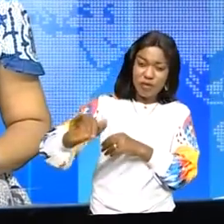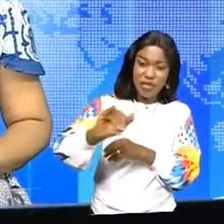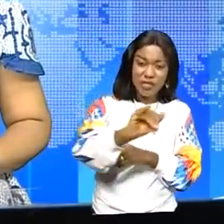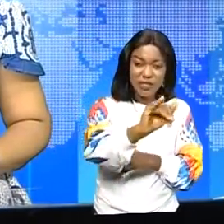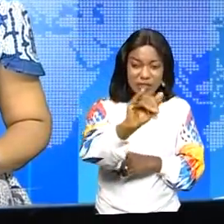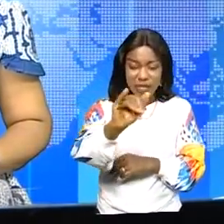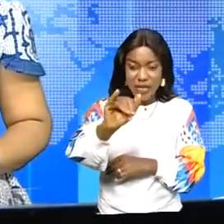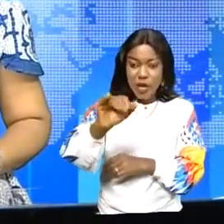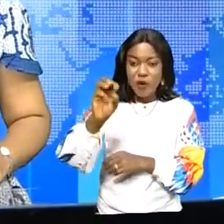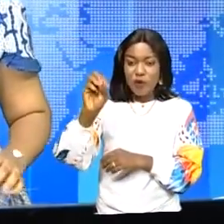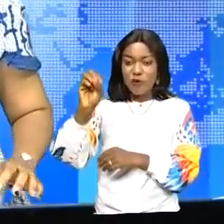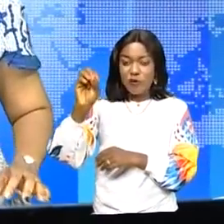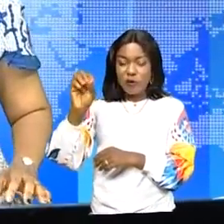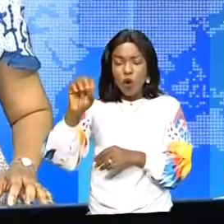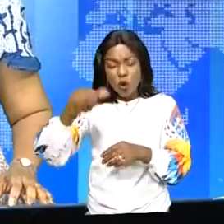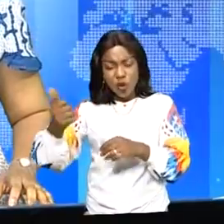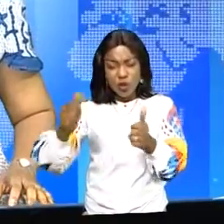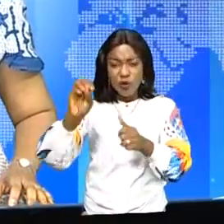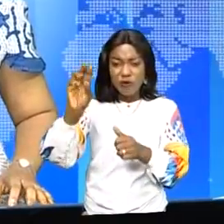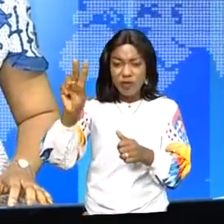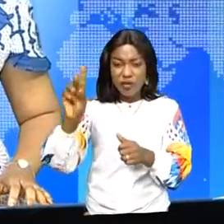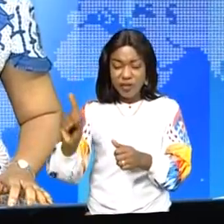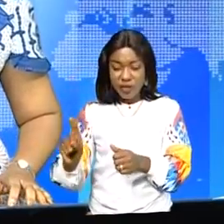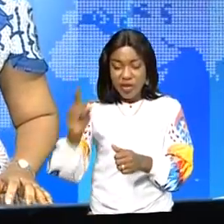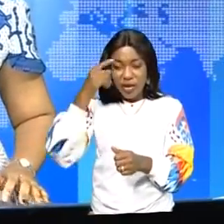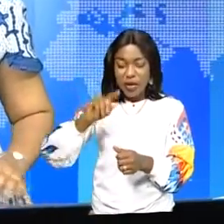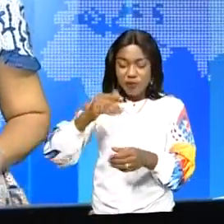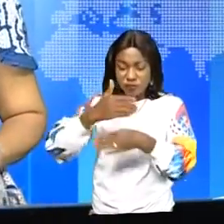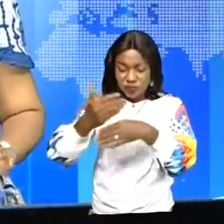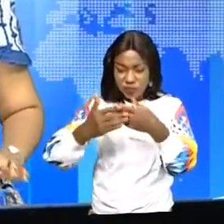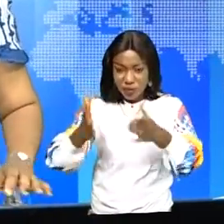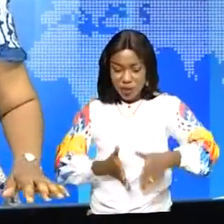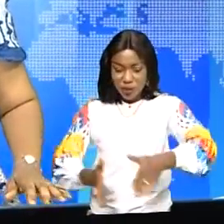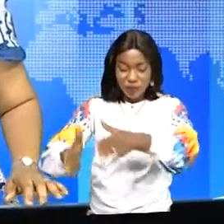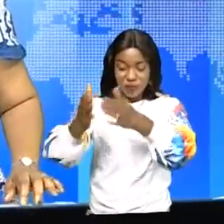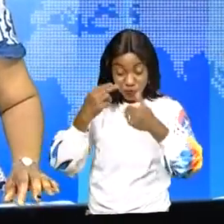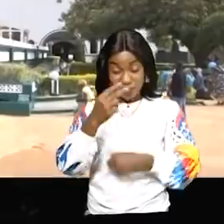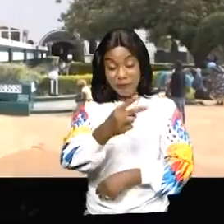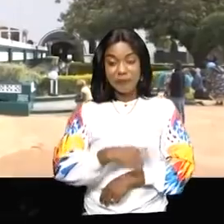route en terre, Blaise Boko, qui a été sur place. Les bourbiers sont en train de disparaître.